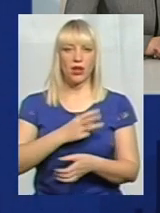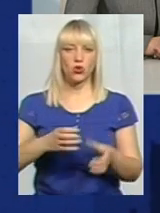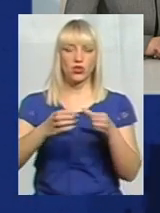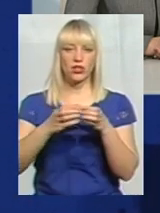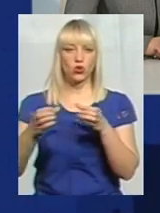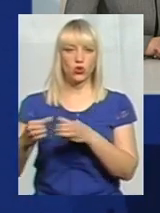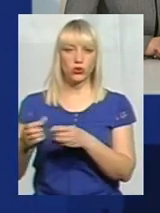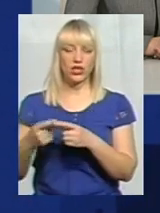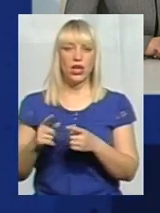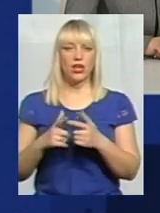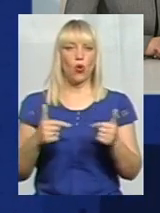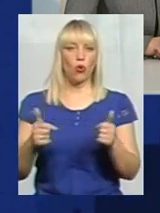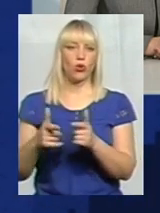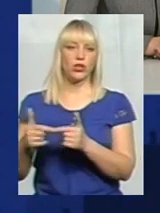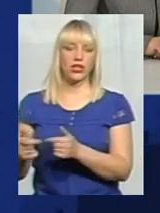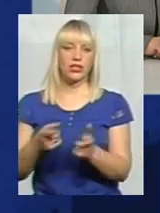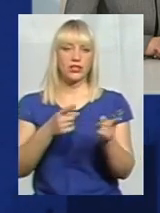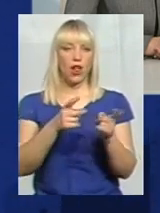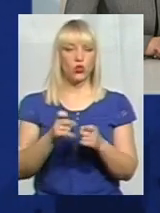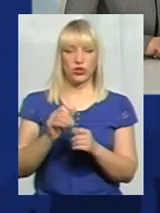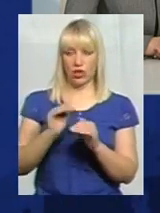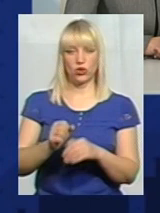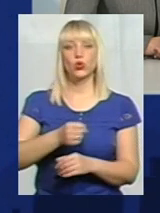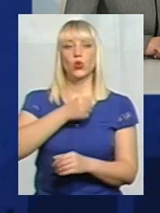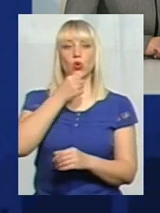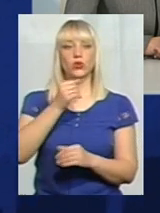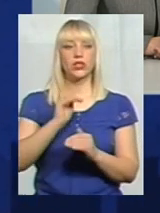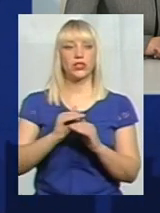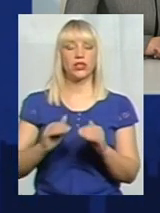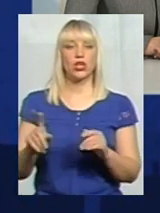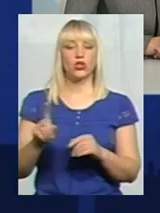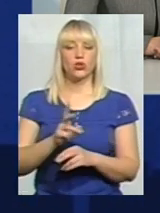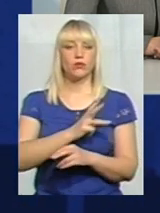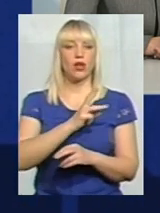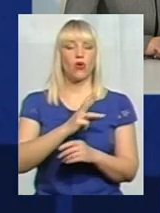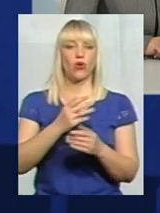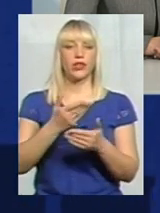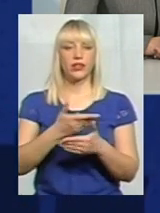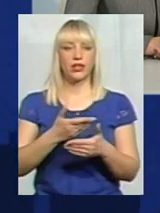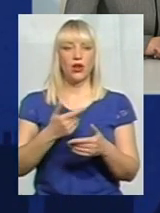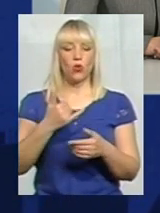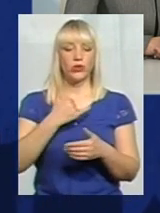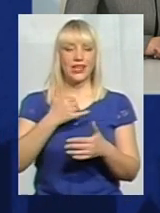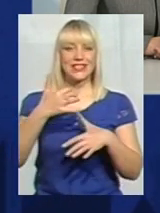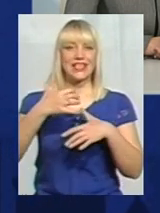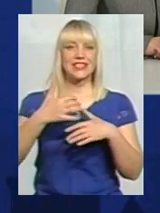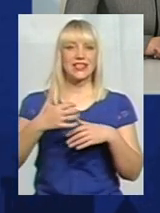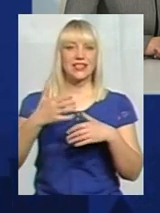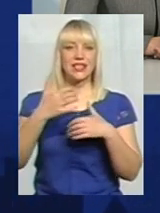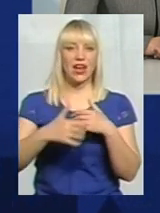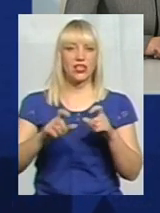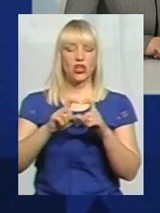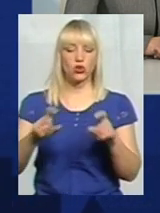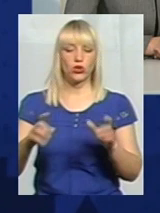Залучають до них і дорослих, і дітей. Щоб заохотити в нас середня школа в селі, і в нас 90% дітей